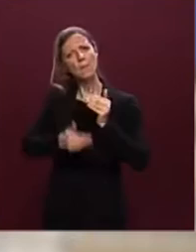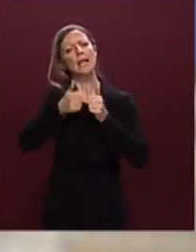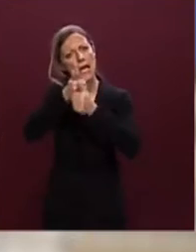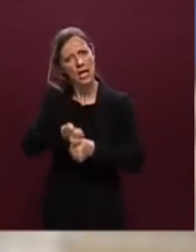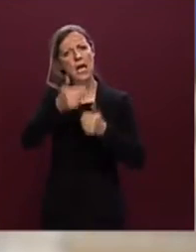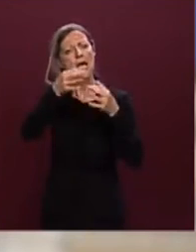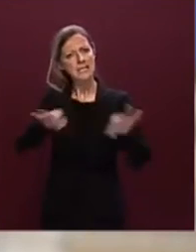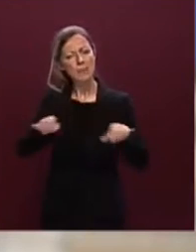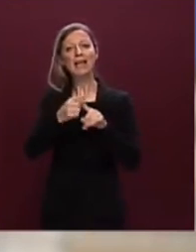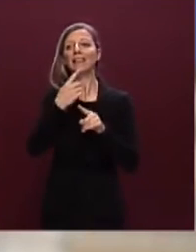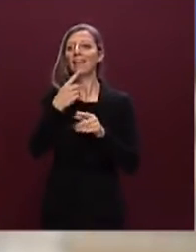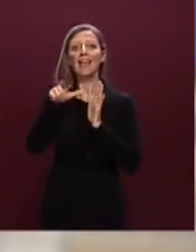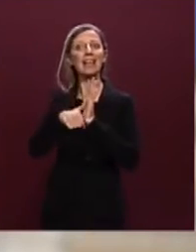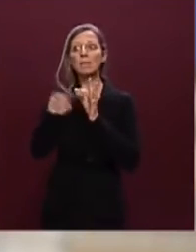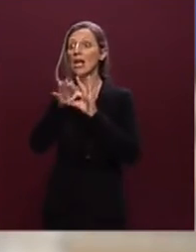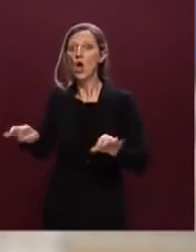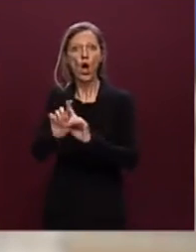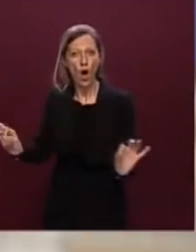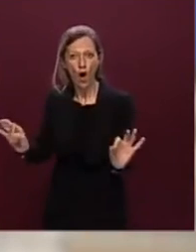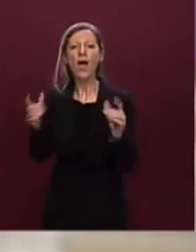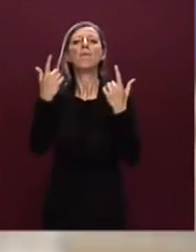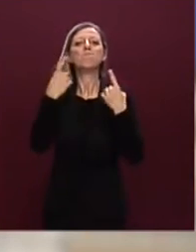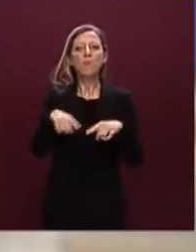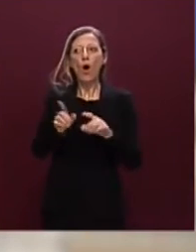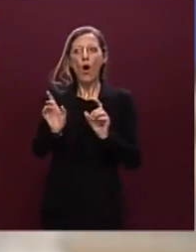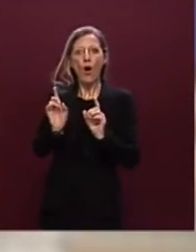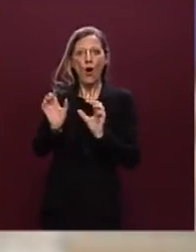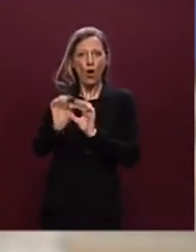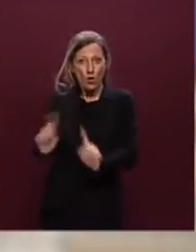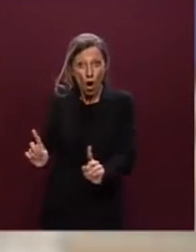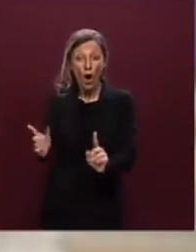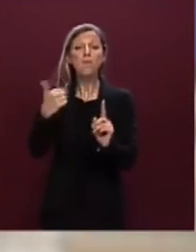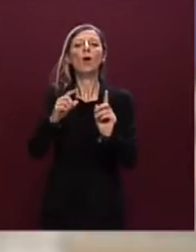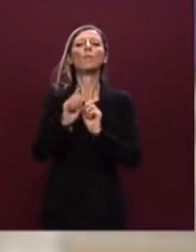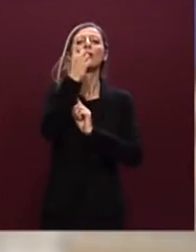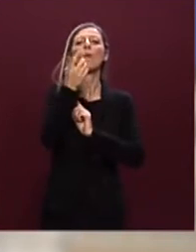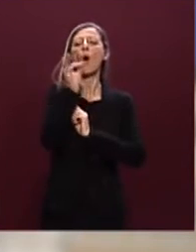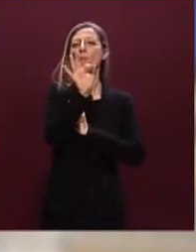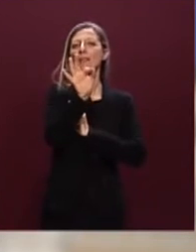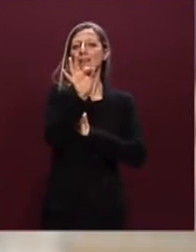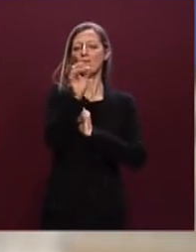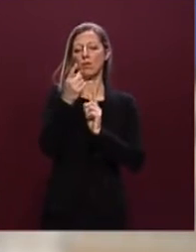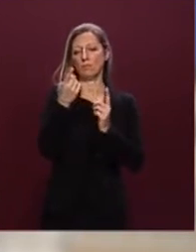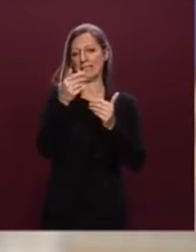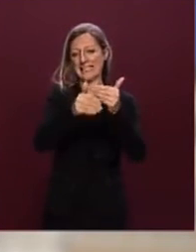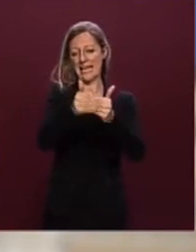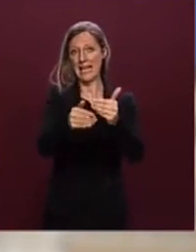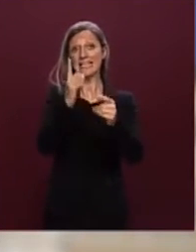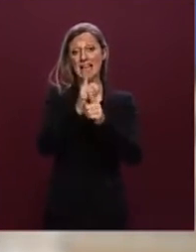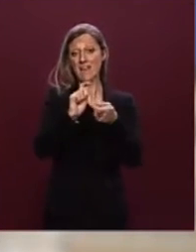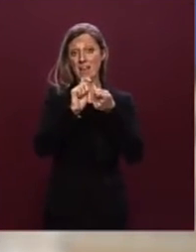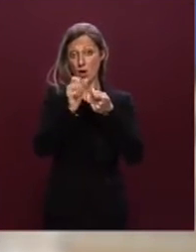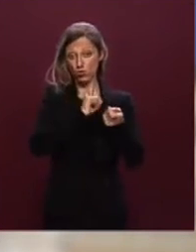rispetteranno bisogna capire se l'obiettivo di modificare il primo degli obiettivi delle scadenze a giugno